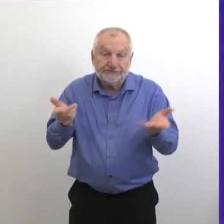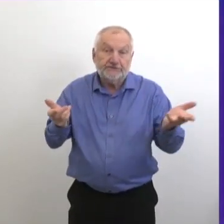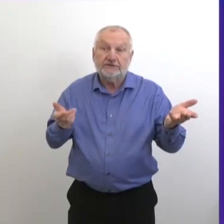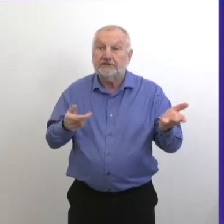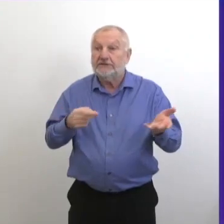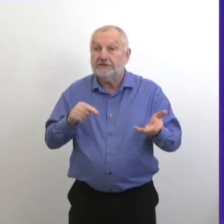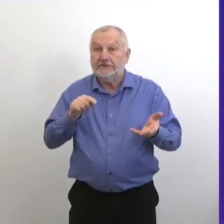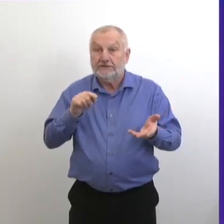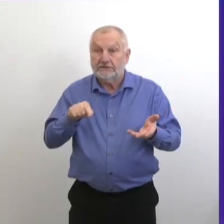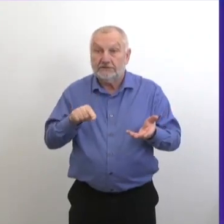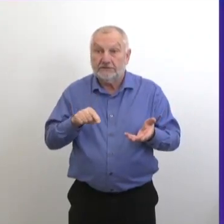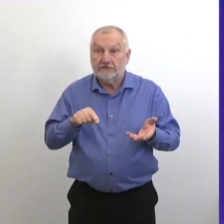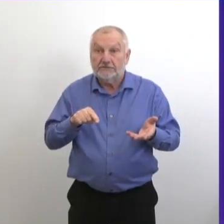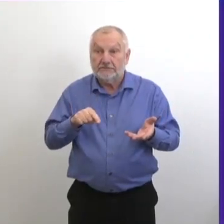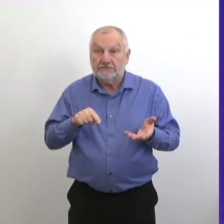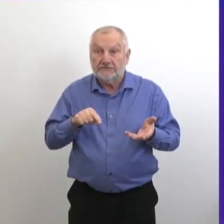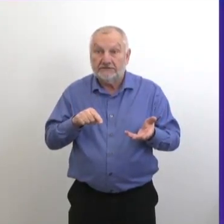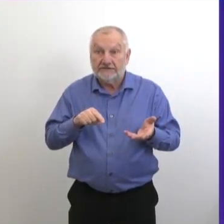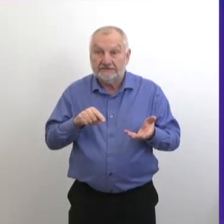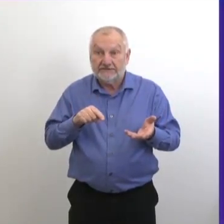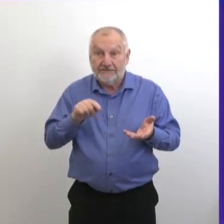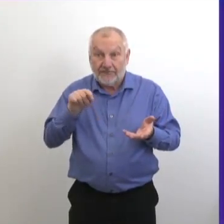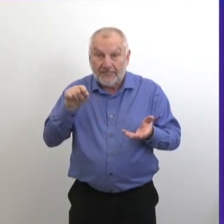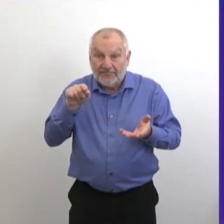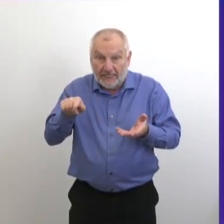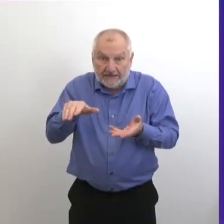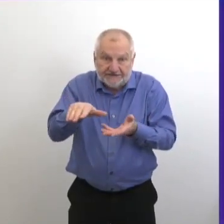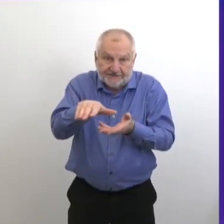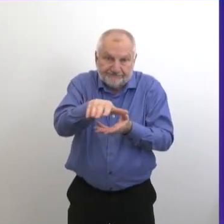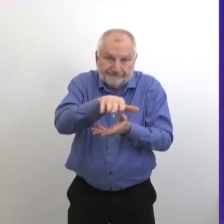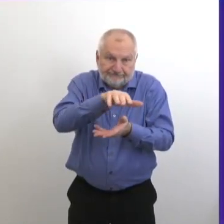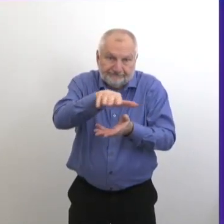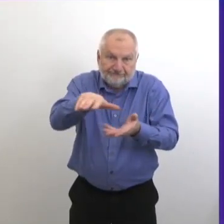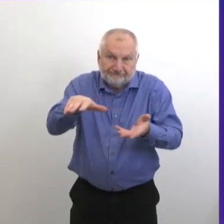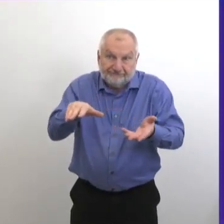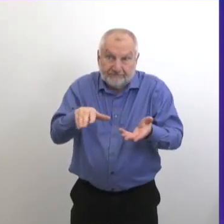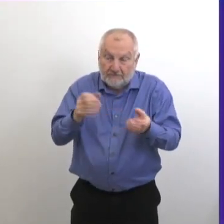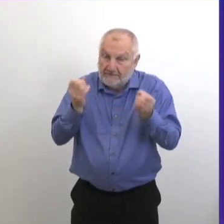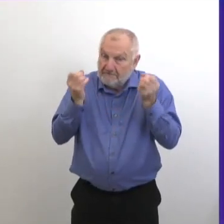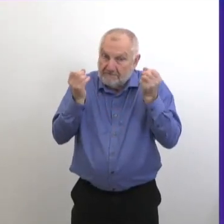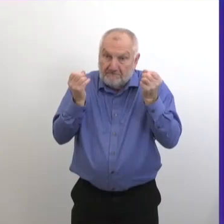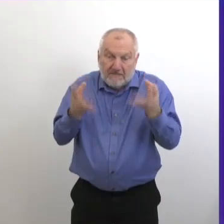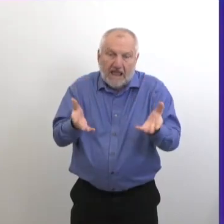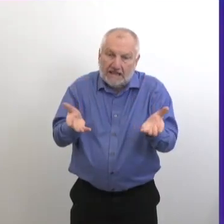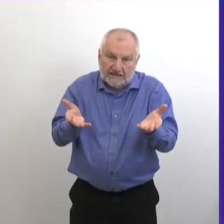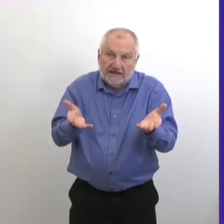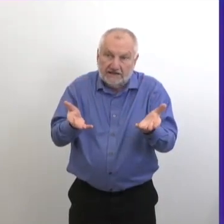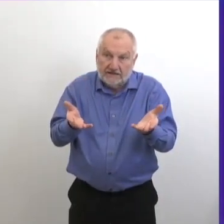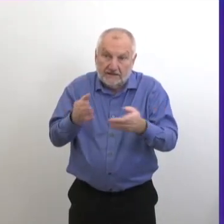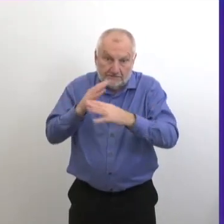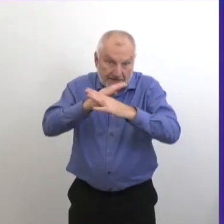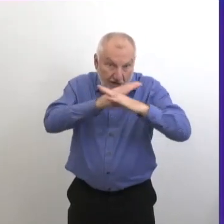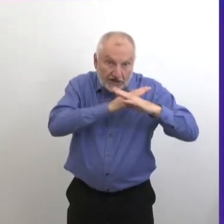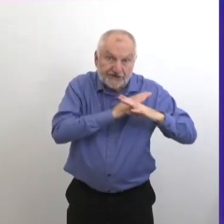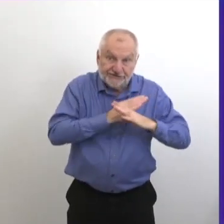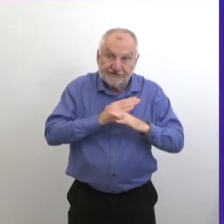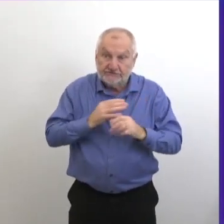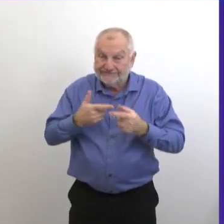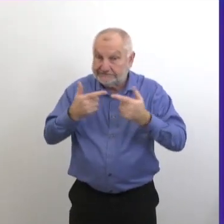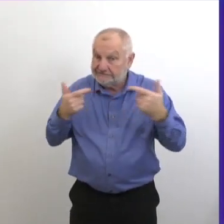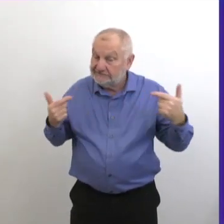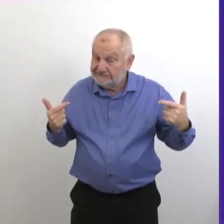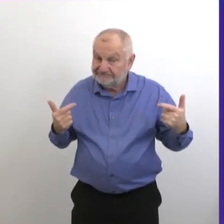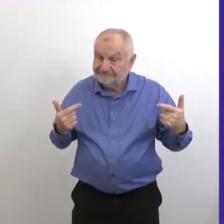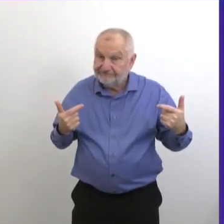qui ont des revenus très minimes qui font face à de nombreux obstacles. Donc, on essaie de trouver des manières de cibler ces groupes